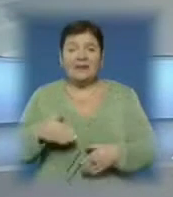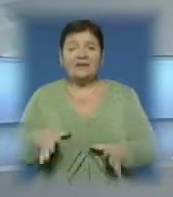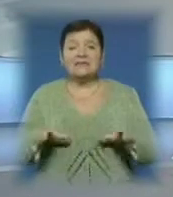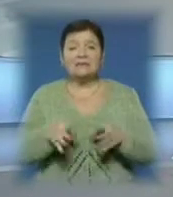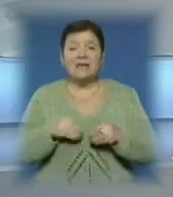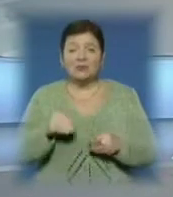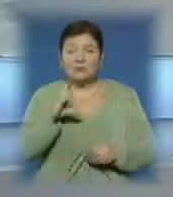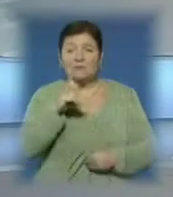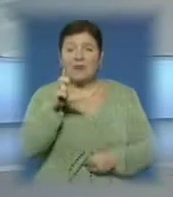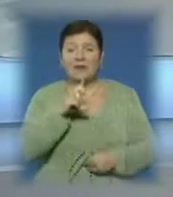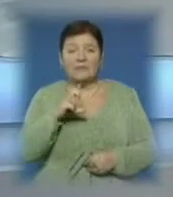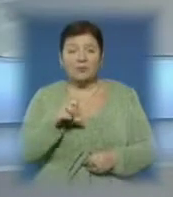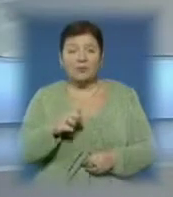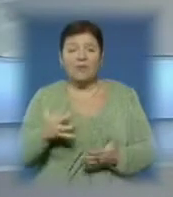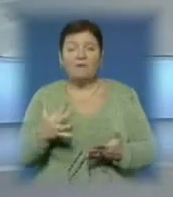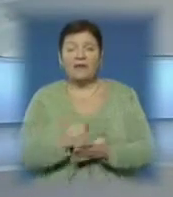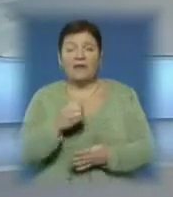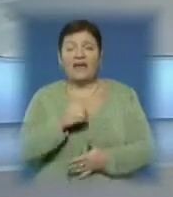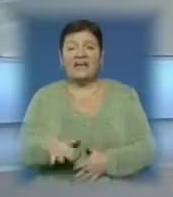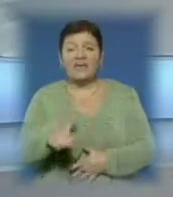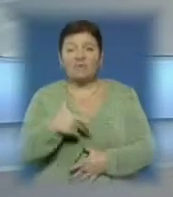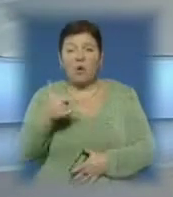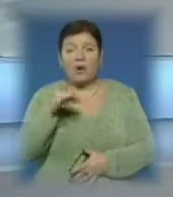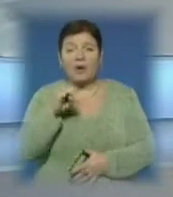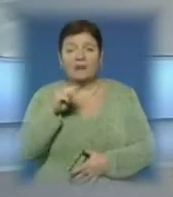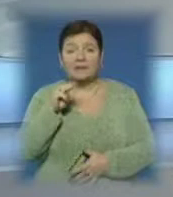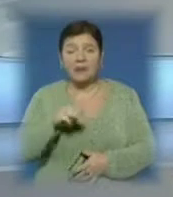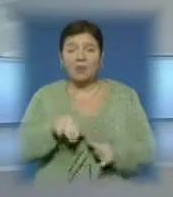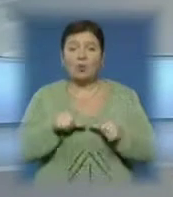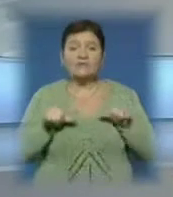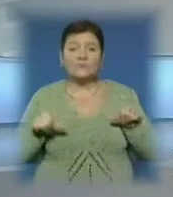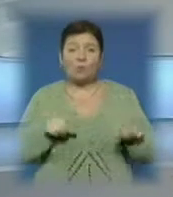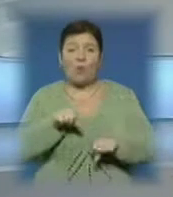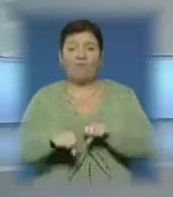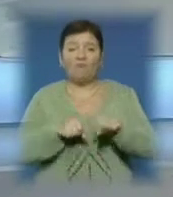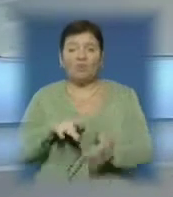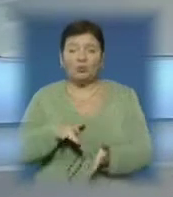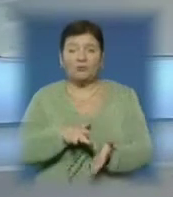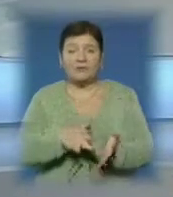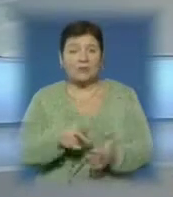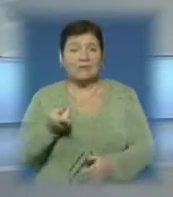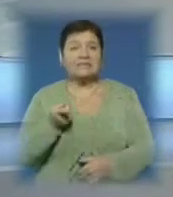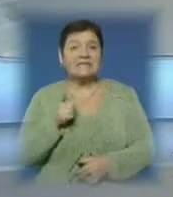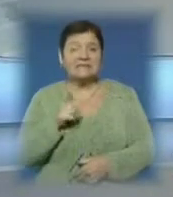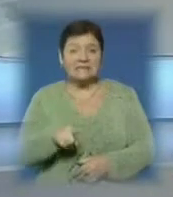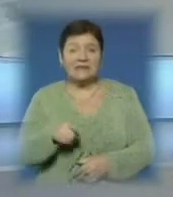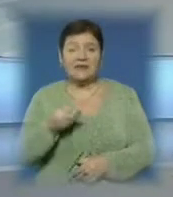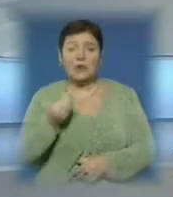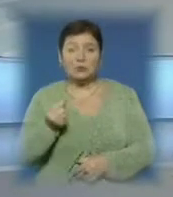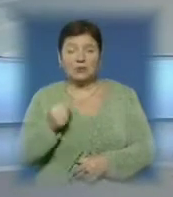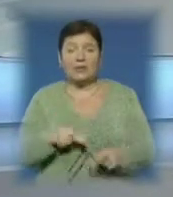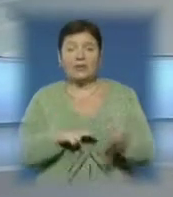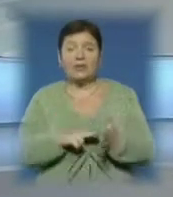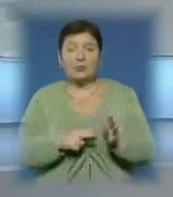Баранинською сільською радою виграли Єврогрант на реалізацію проєкту по розвитку велотуризму. Для ці кошти у Бозовському парку планують